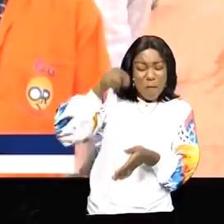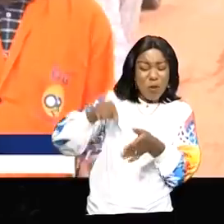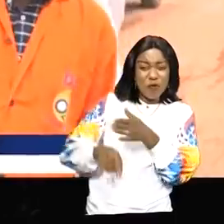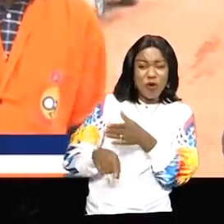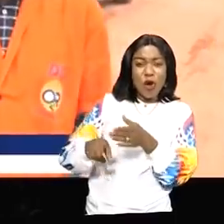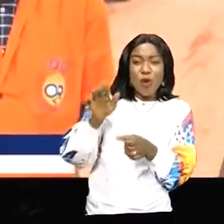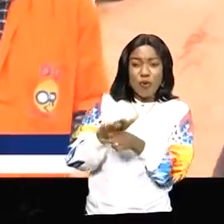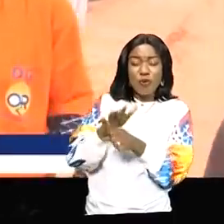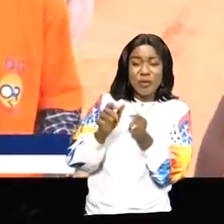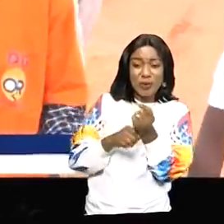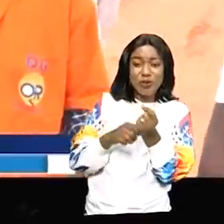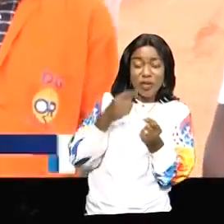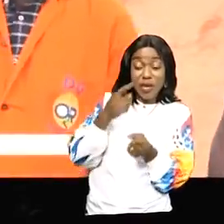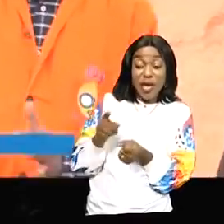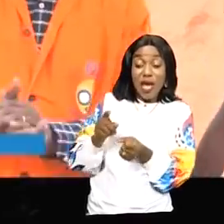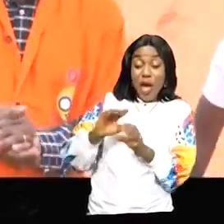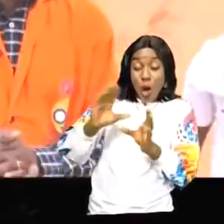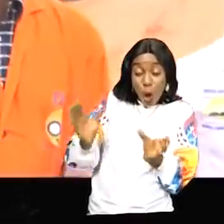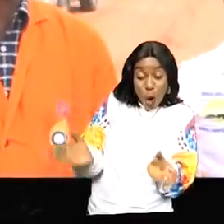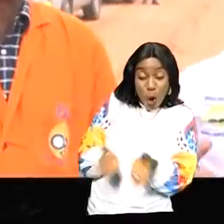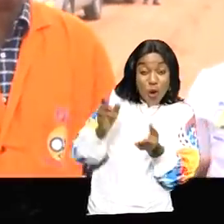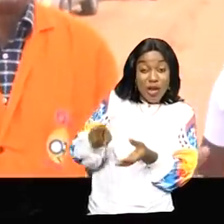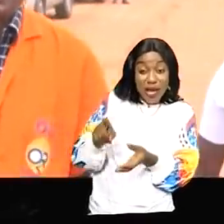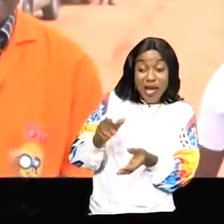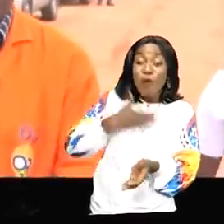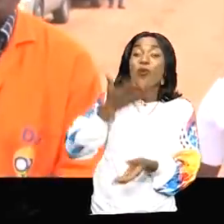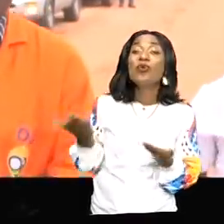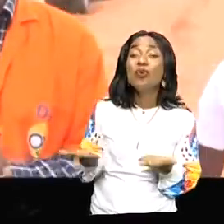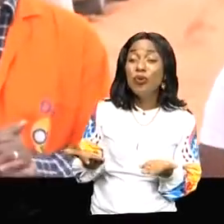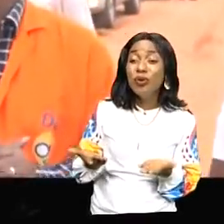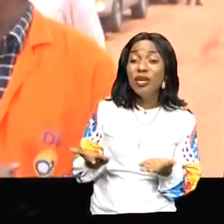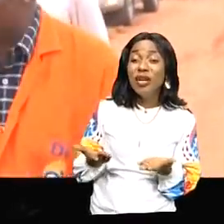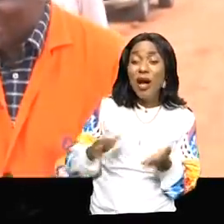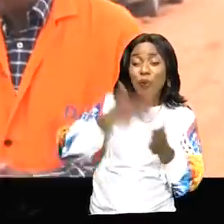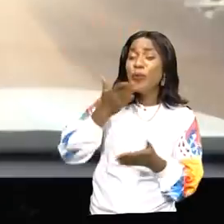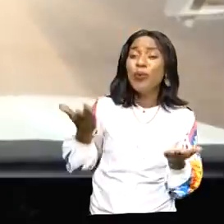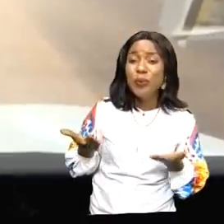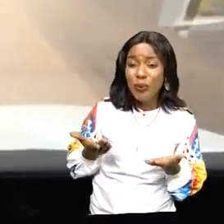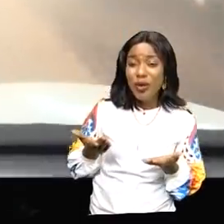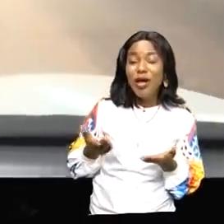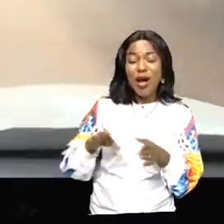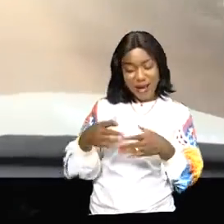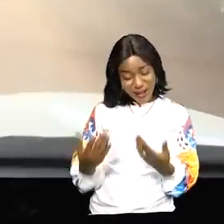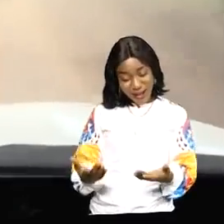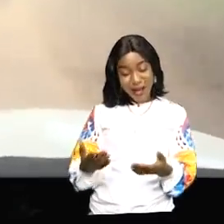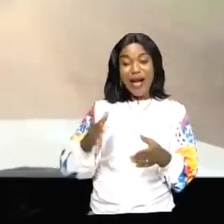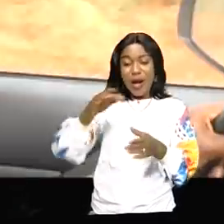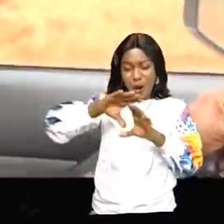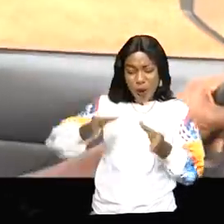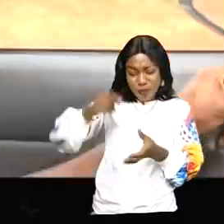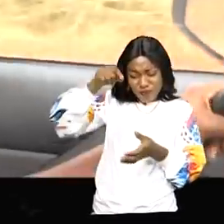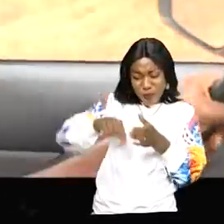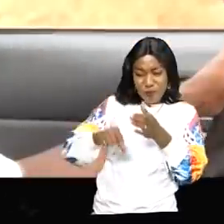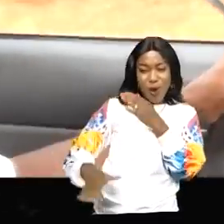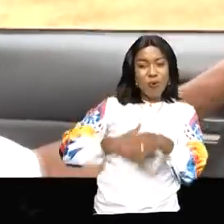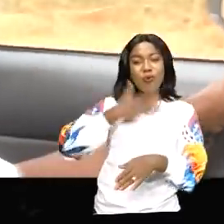monde me disait qu'il y avait un bourbier ici, mais je ne vois plus. Les bourbiers sont partis. Les bourbiers ont disparu. Disparition de bourbiers sur une